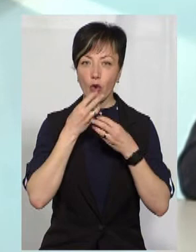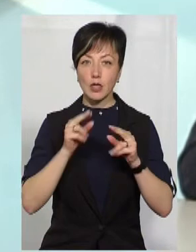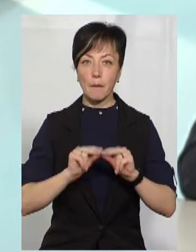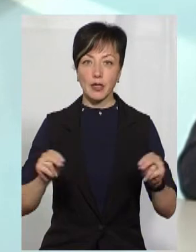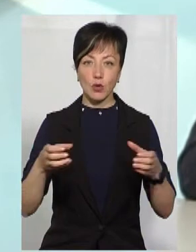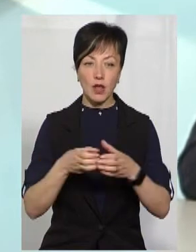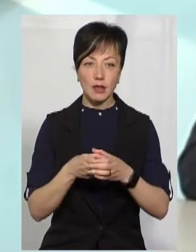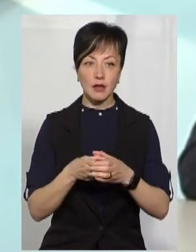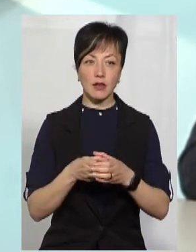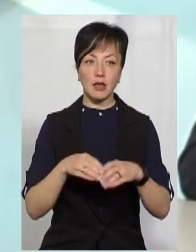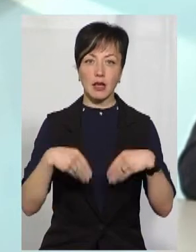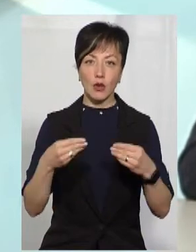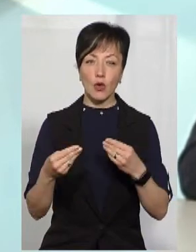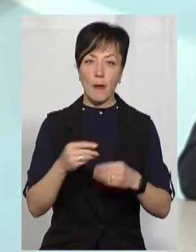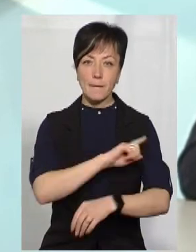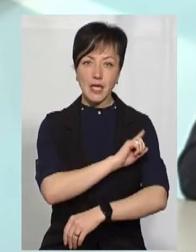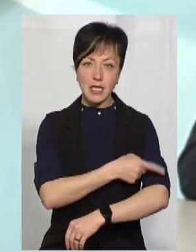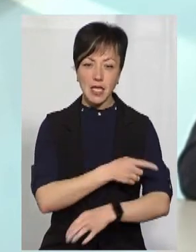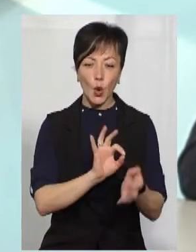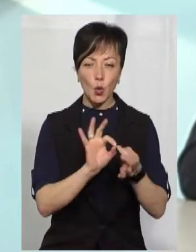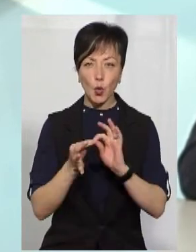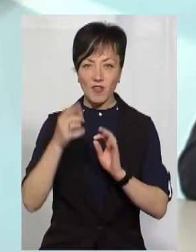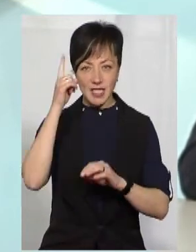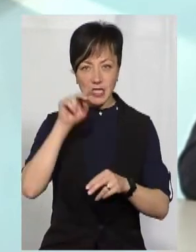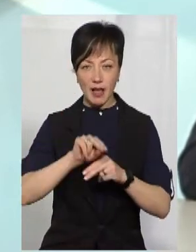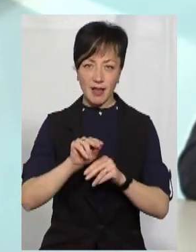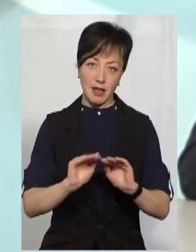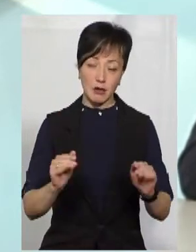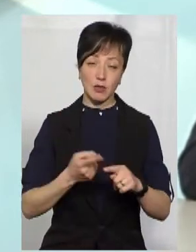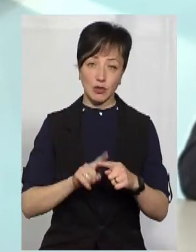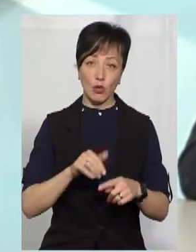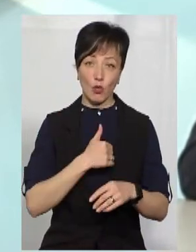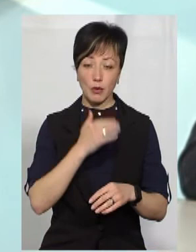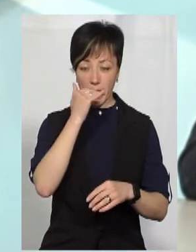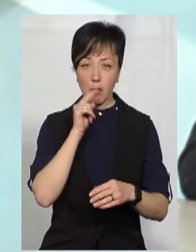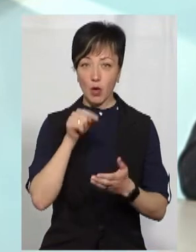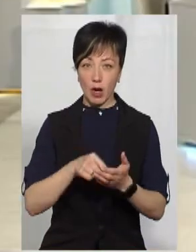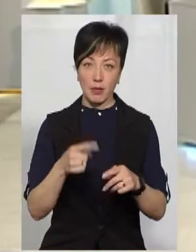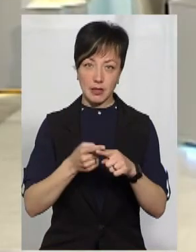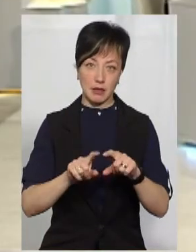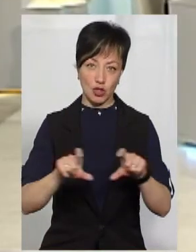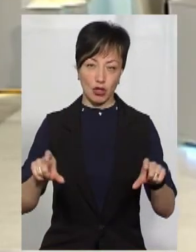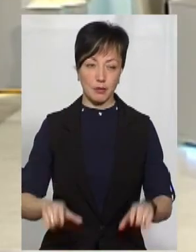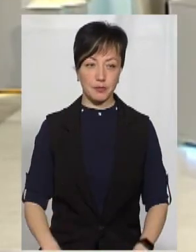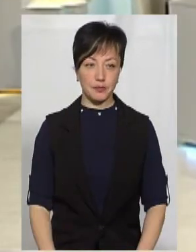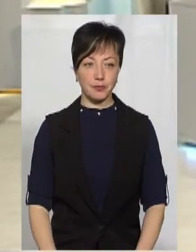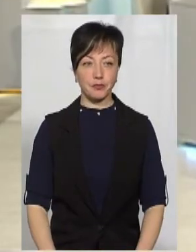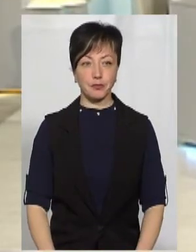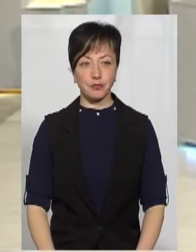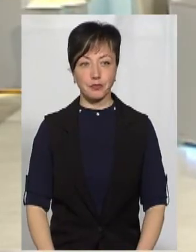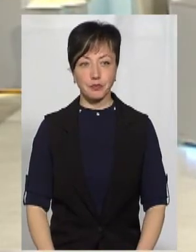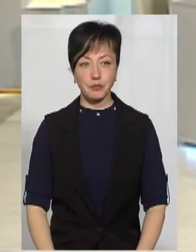колективи, вони дають міцні, ґрунтовні знання дітям, через що батьки хочуть потрапити саме до тих навчальних закладів.